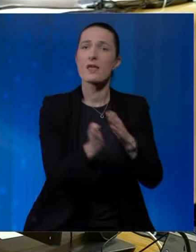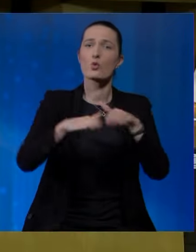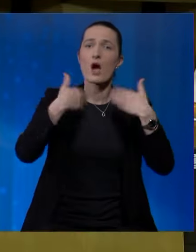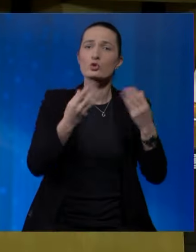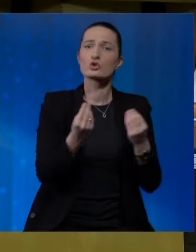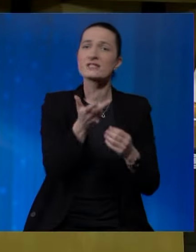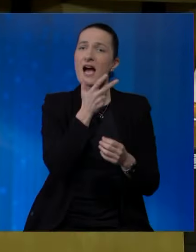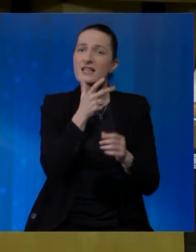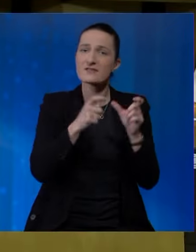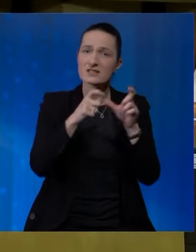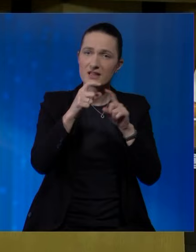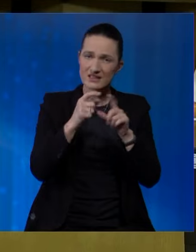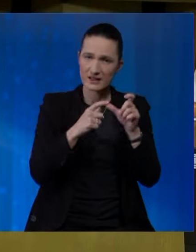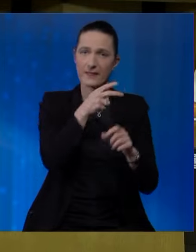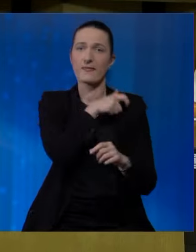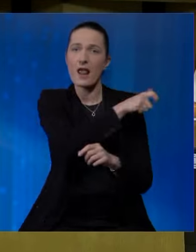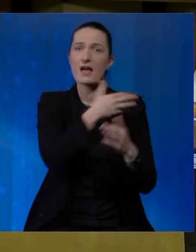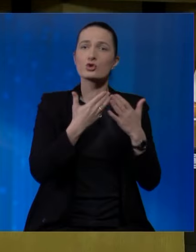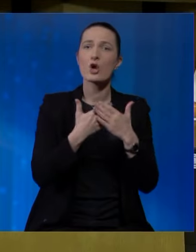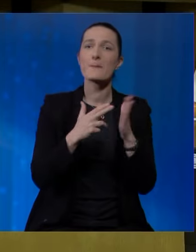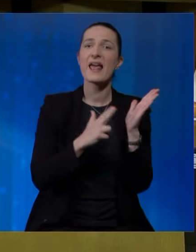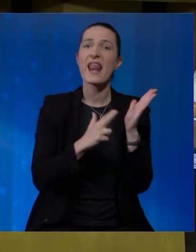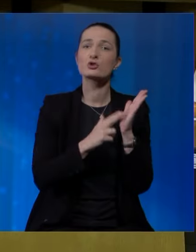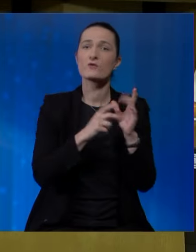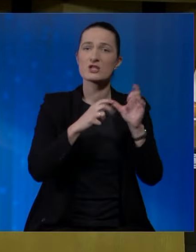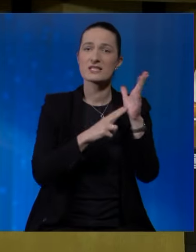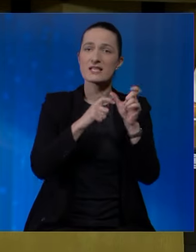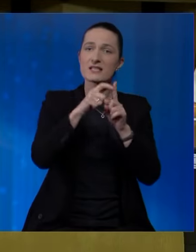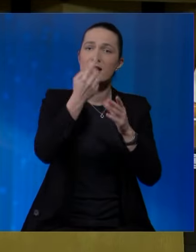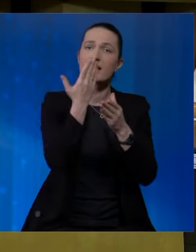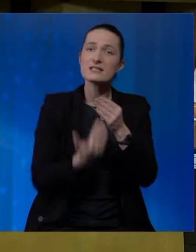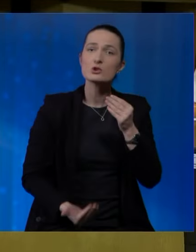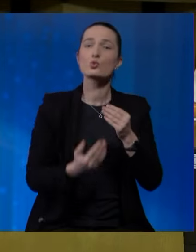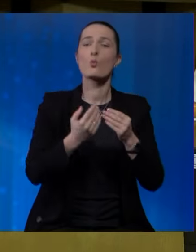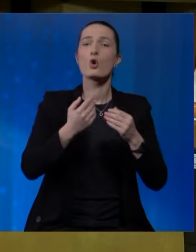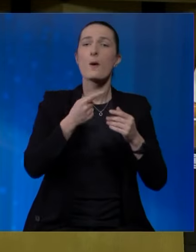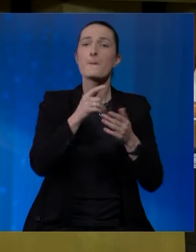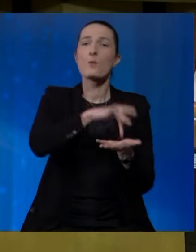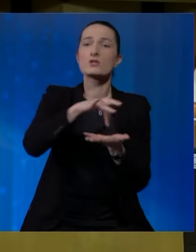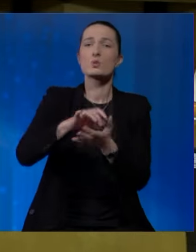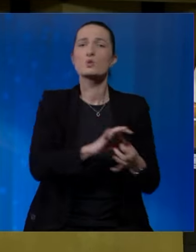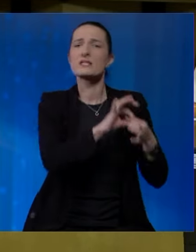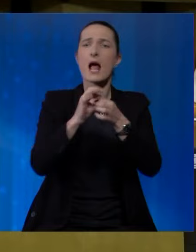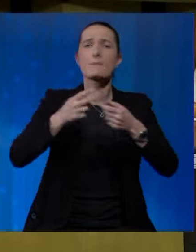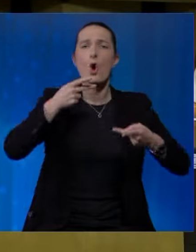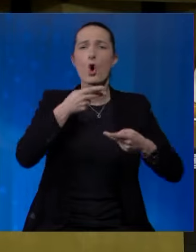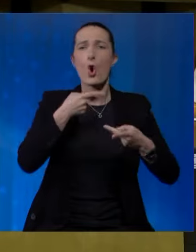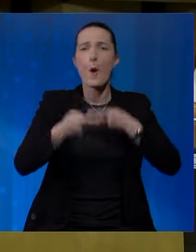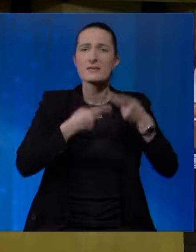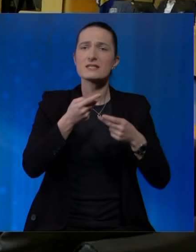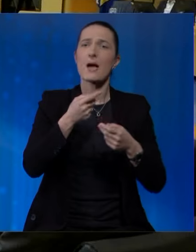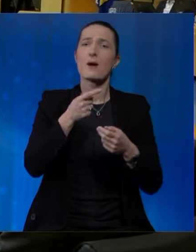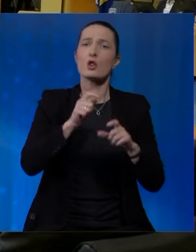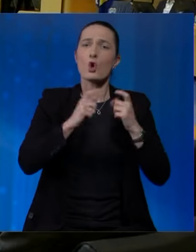tom smjeru nakon što je na zahtjeve SDS-ovog delegata Želimira Neškovića, SNSD izgubio pozicije u stavnim komisijama Doma